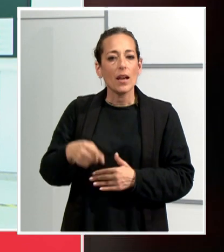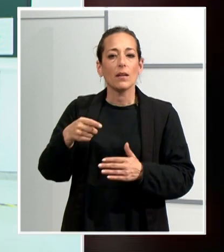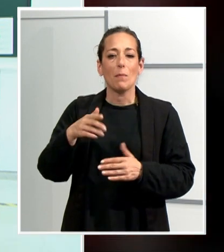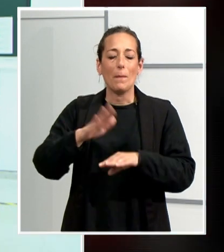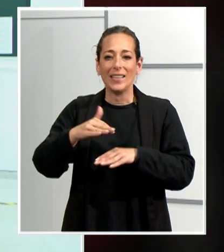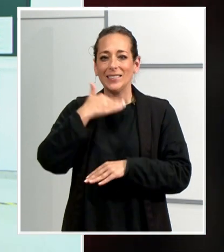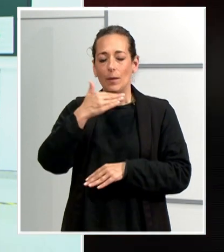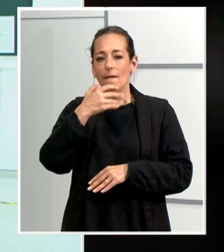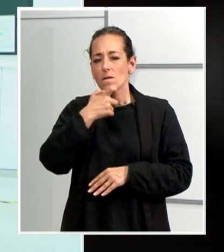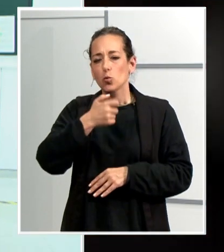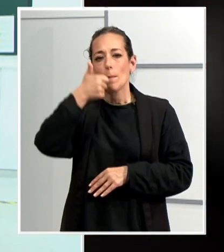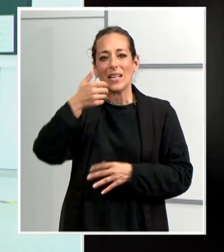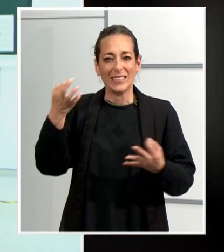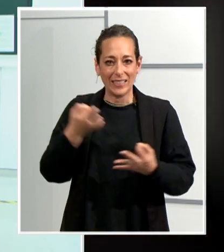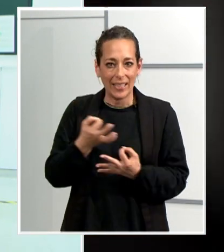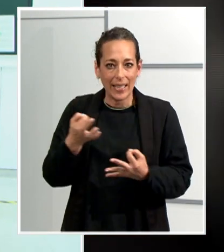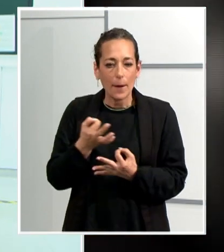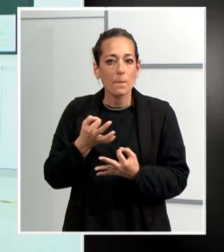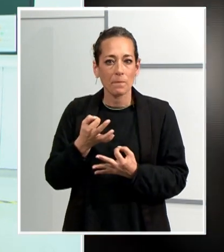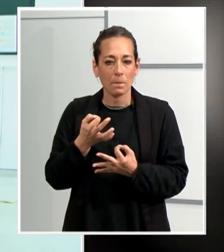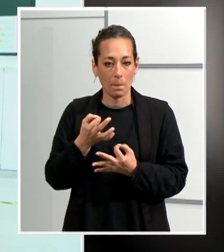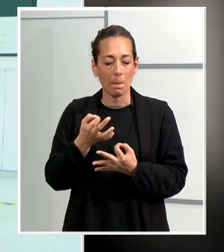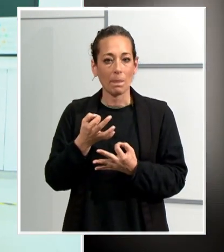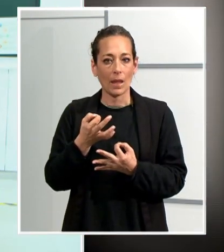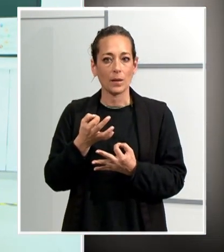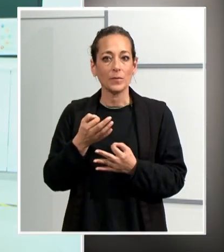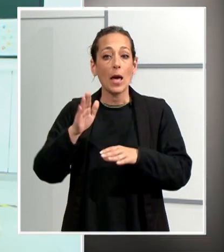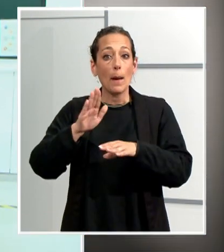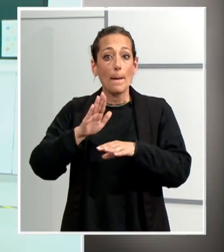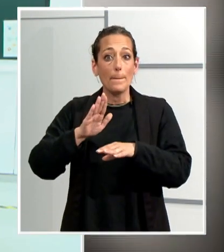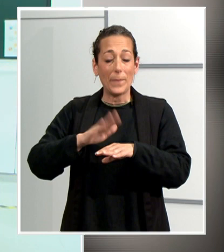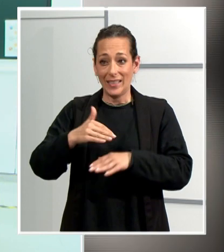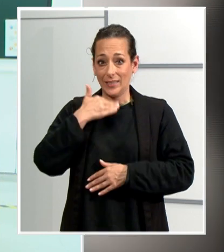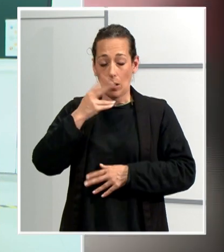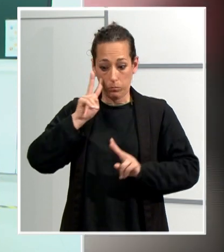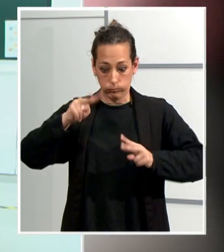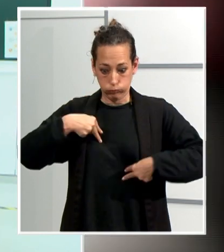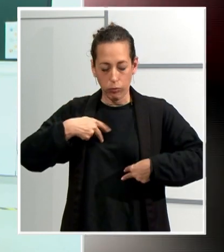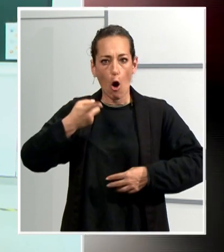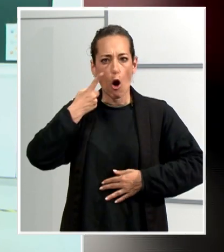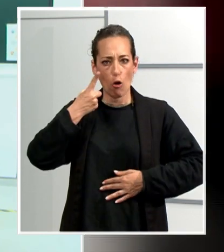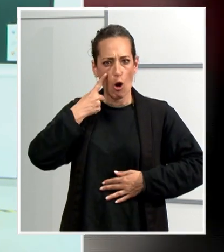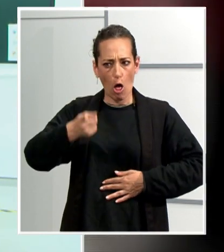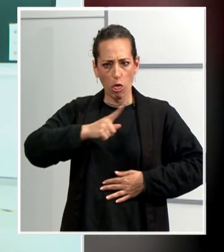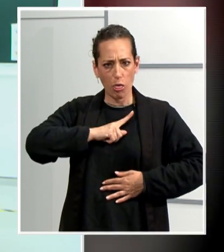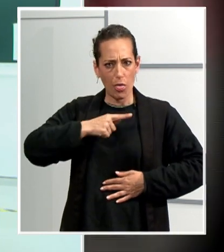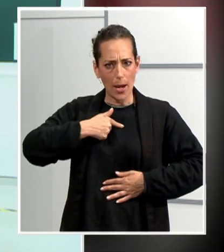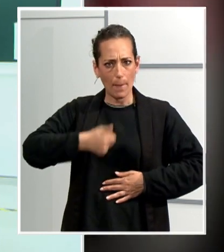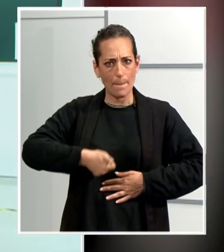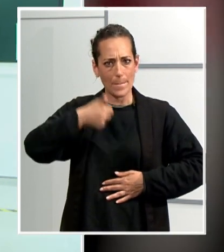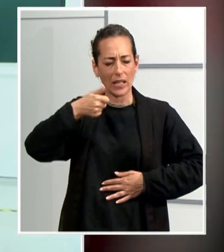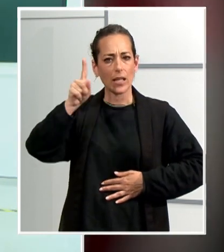gusta y lo que más me va bien, para saber más de mí, para conocerme mejor, y también para